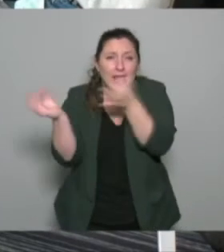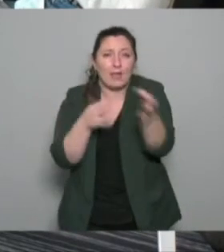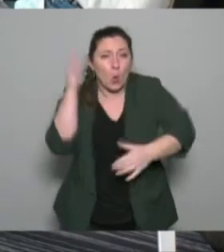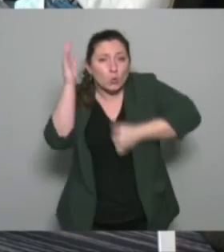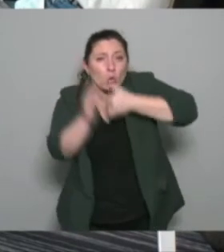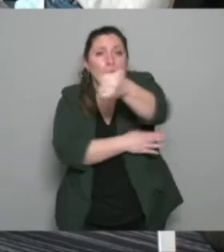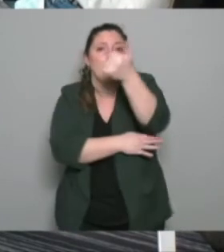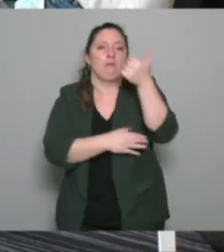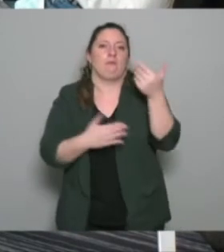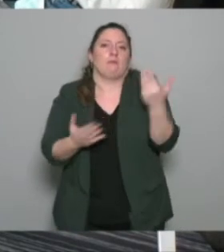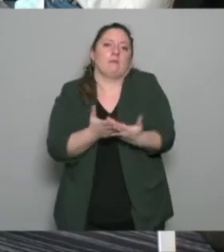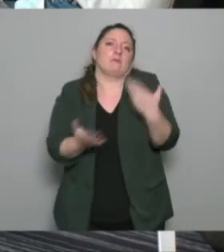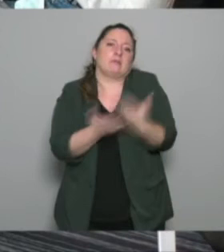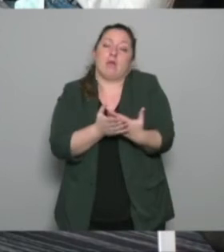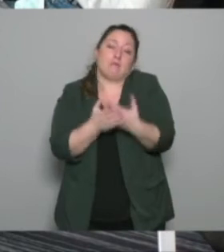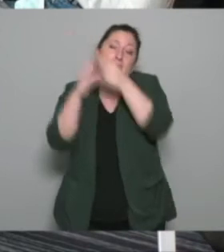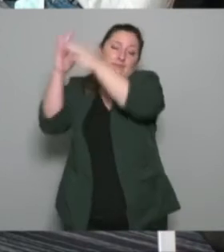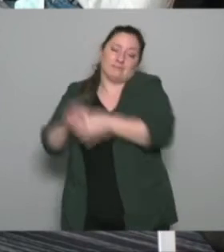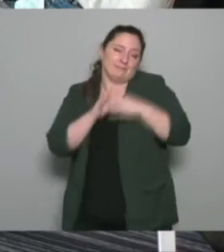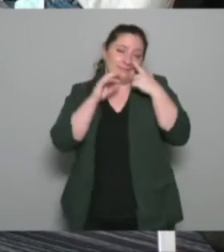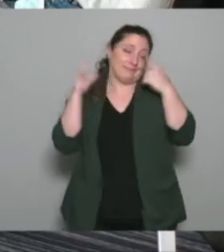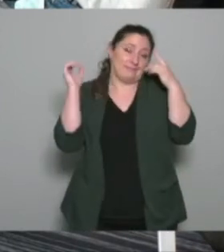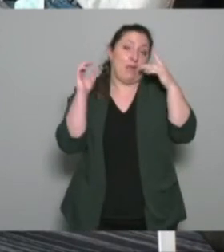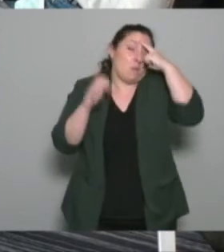derrière c'est ce que je pense en tout cas